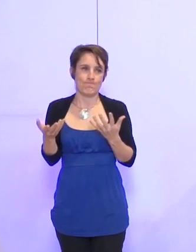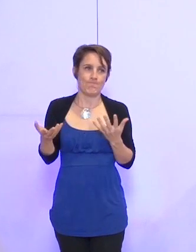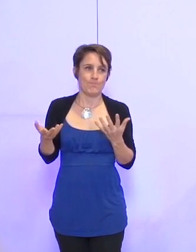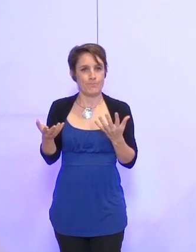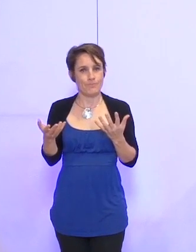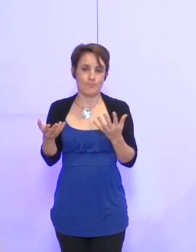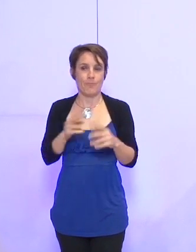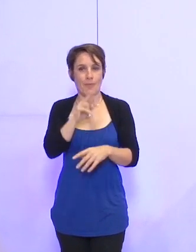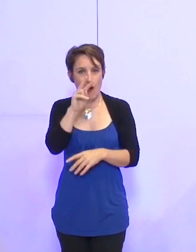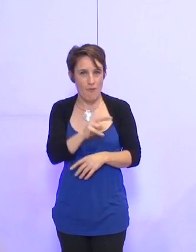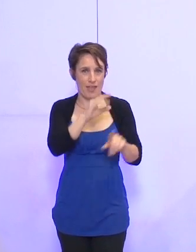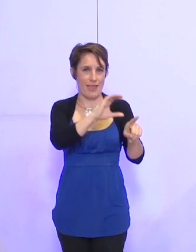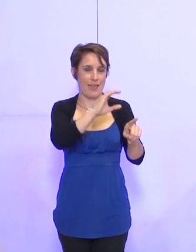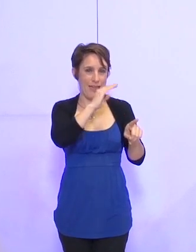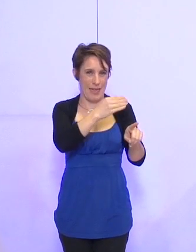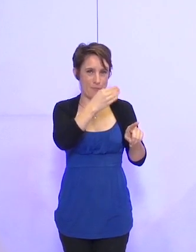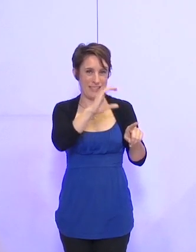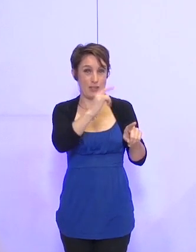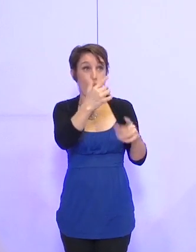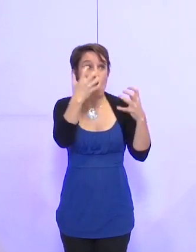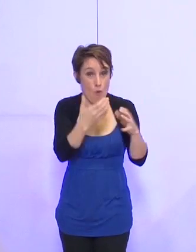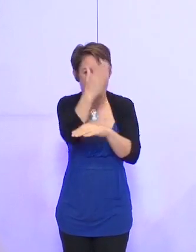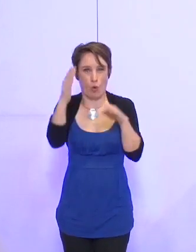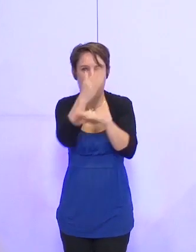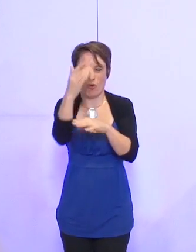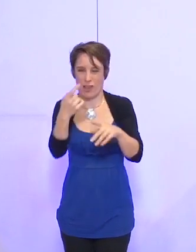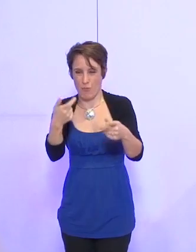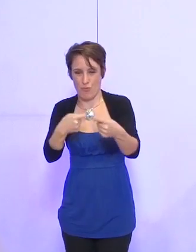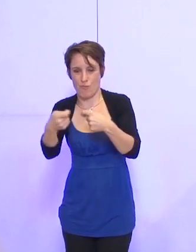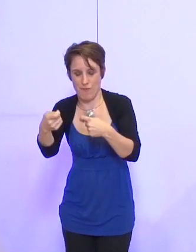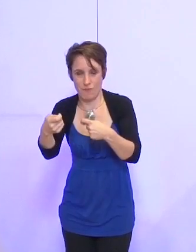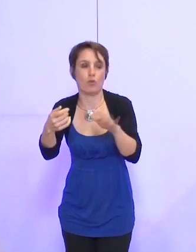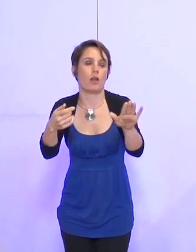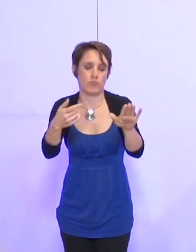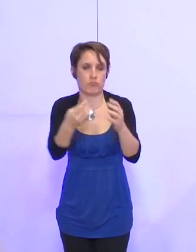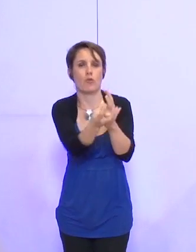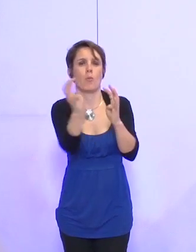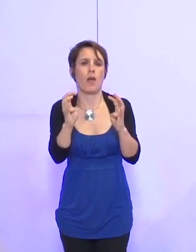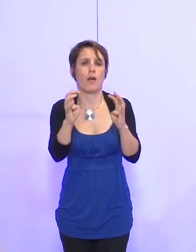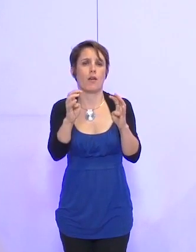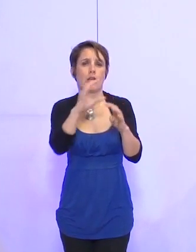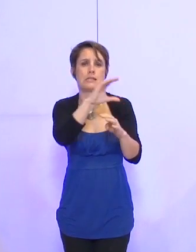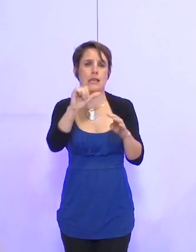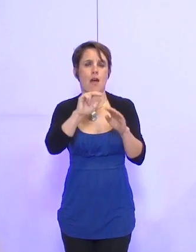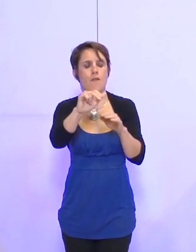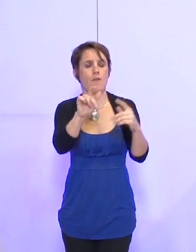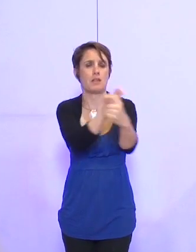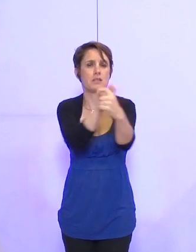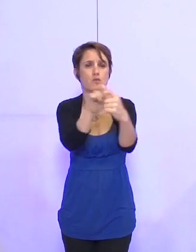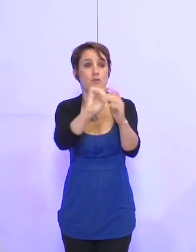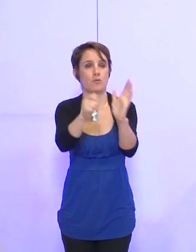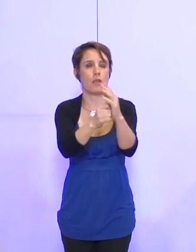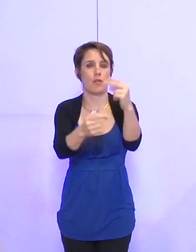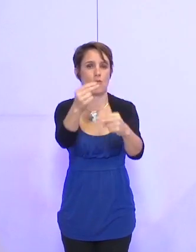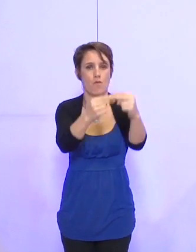mettre en place la MC2. Donc, c'est à l'étude, et les membres du CA pourront se prononcer sur le sujet au mois de novembre.